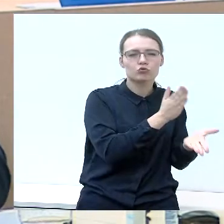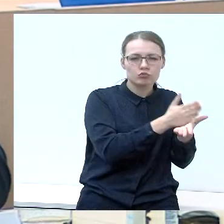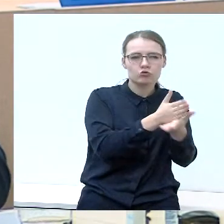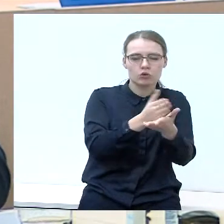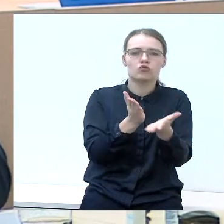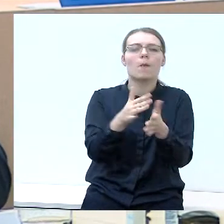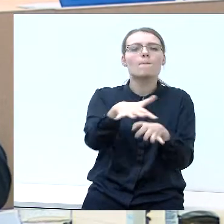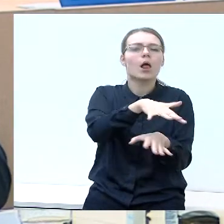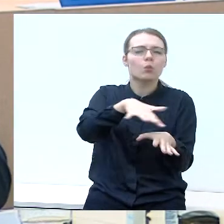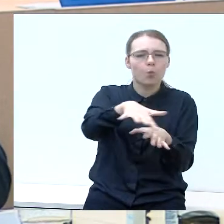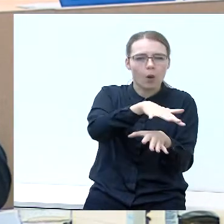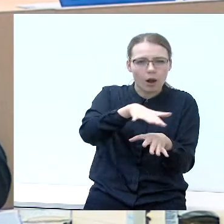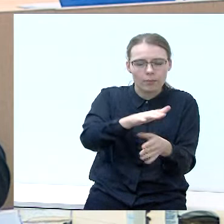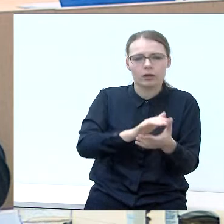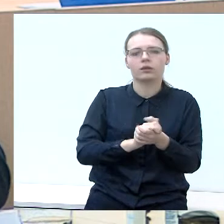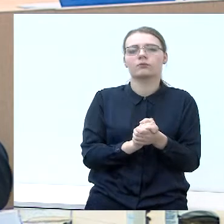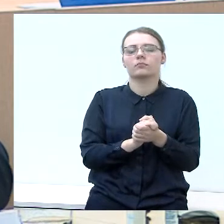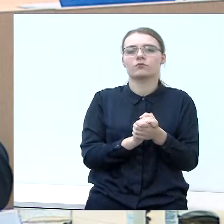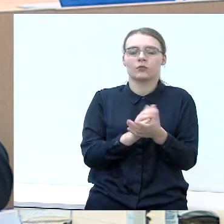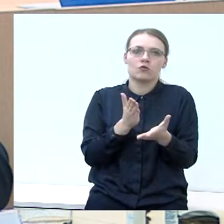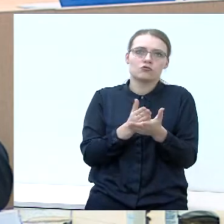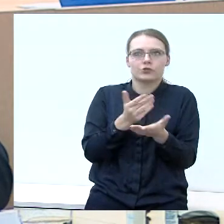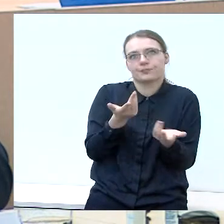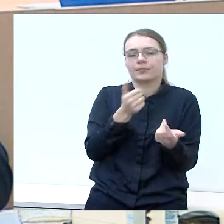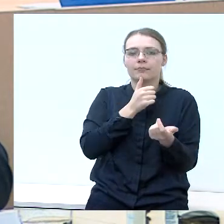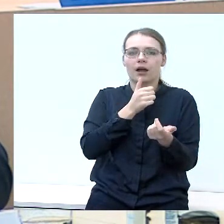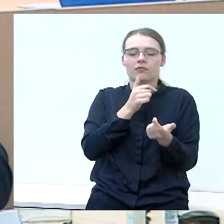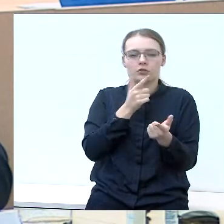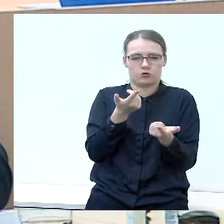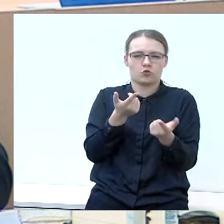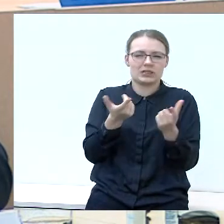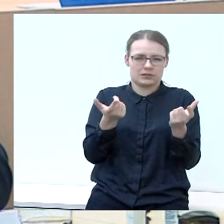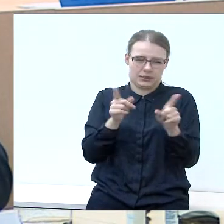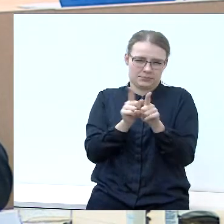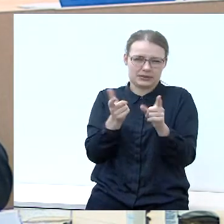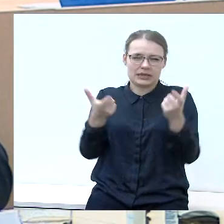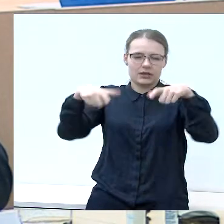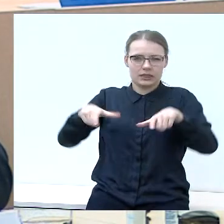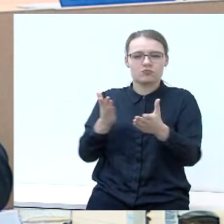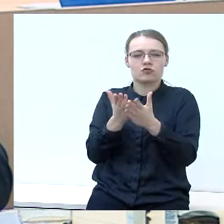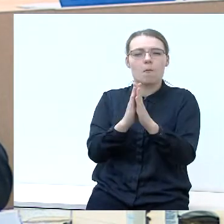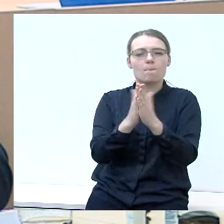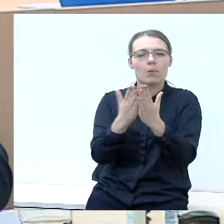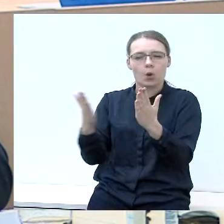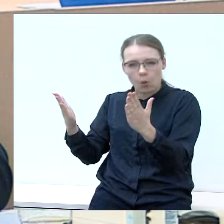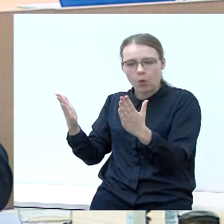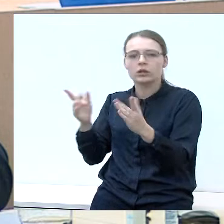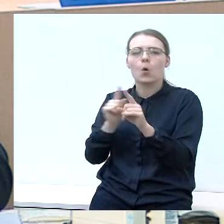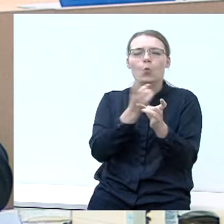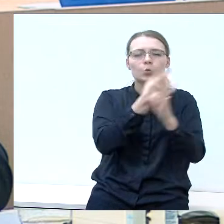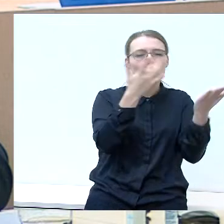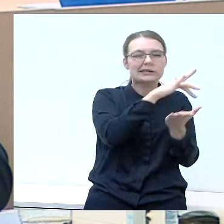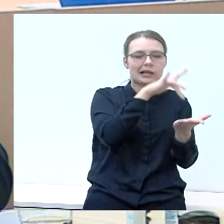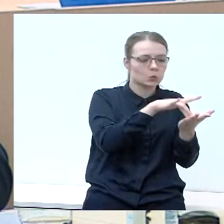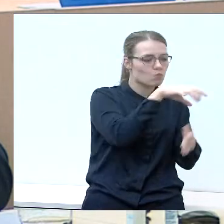yra bendruomenys, yra, tarkim, savivaldybėje bibliotekų tinklas ir kultūrų centrų padalinė,